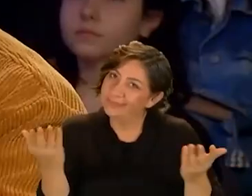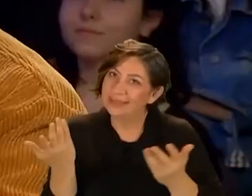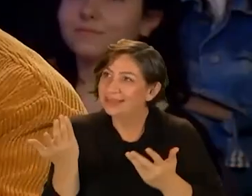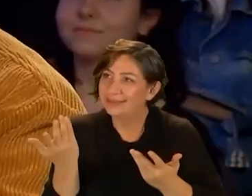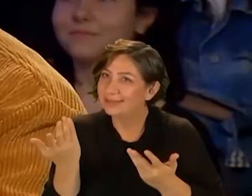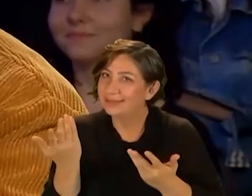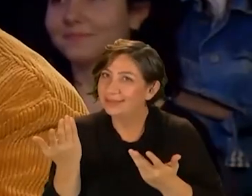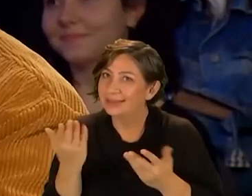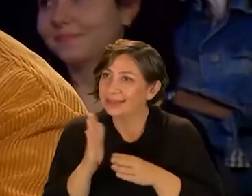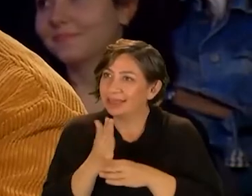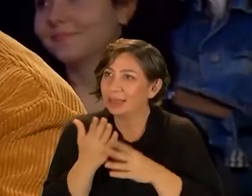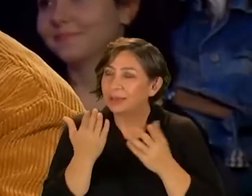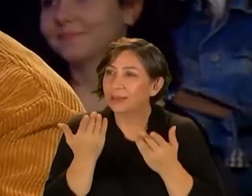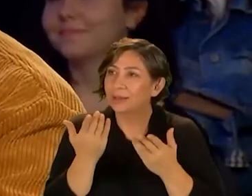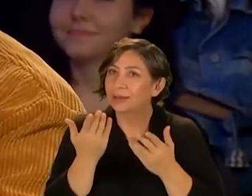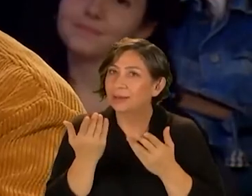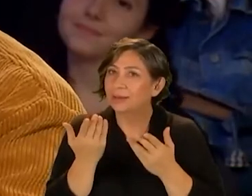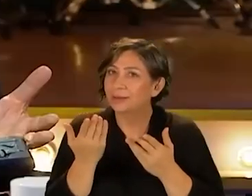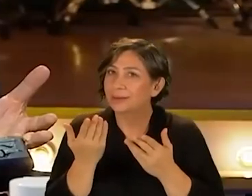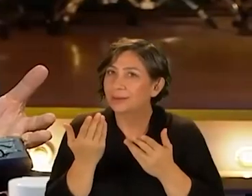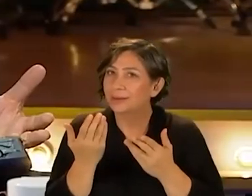Niye Niye koymayayım